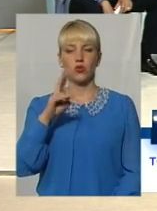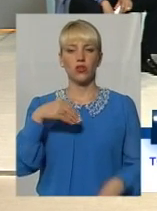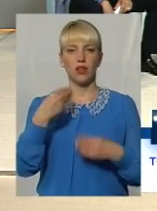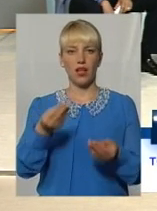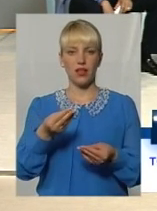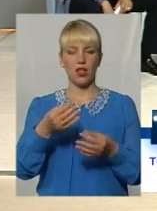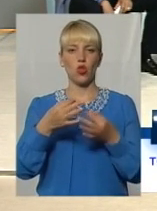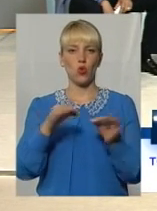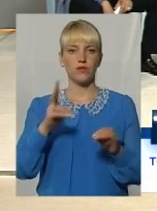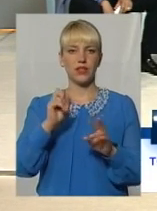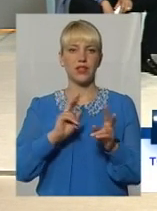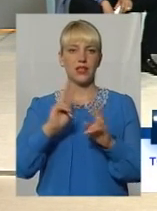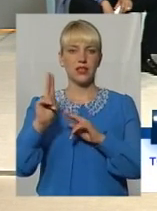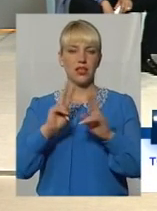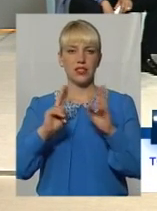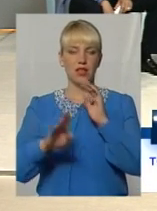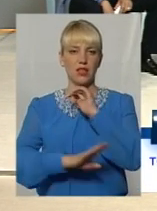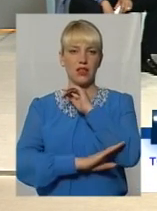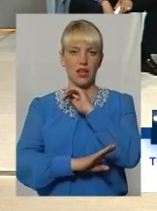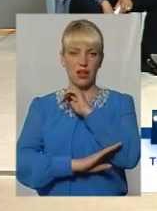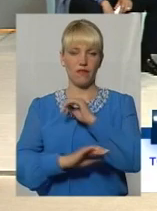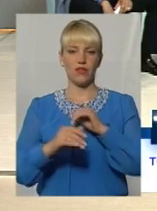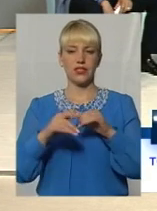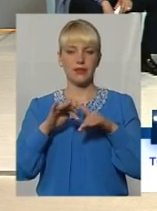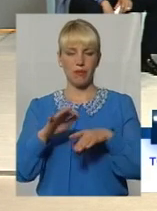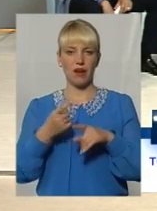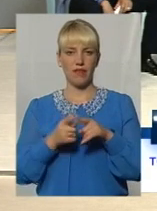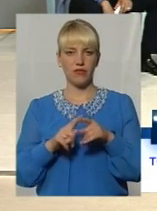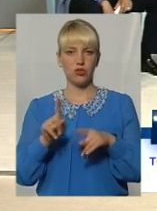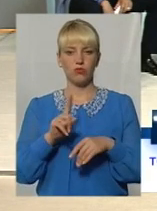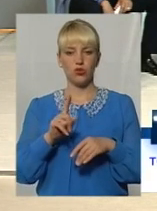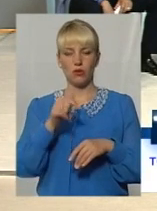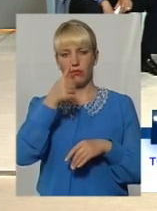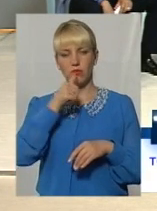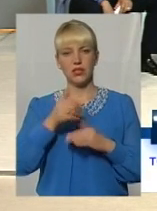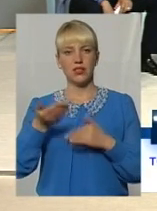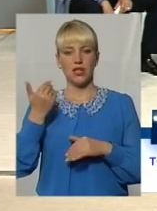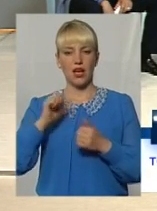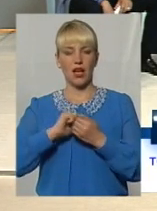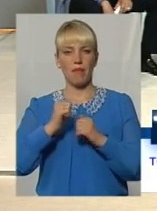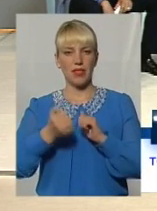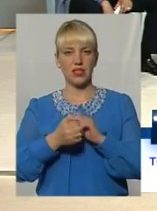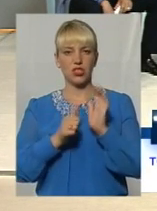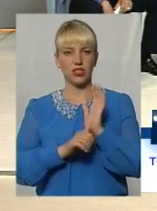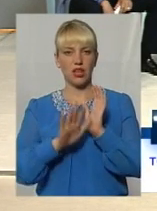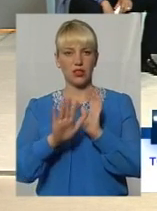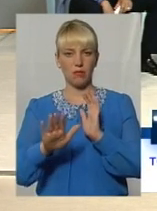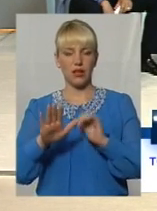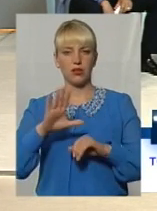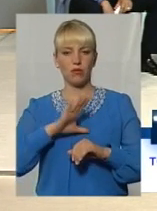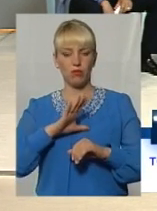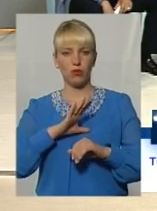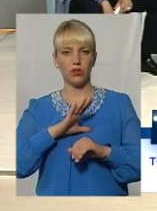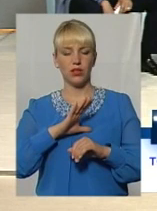зризання терек? Справа в тім, що десь місяць назад на Хам'янецькій 65 було дві іли